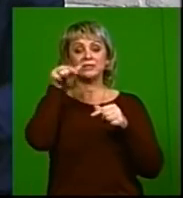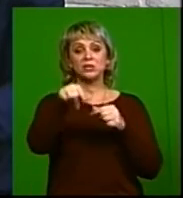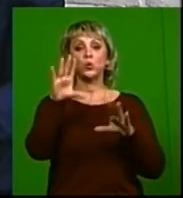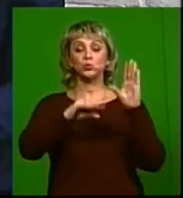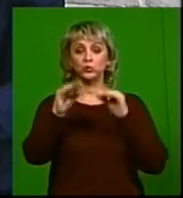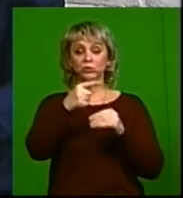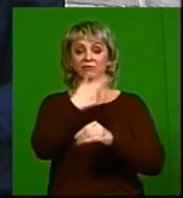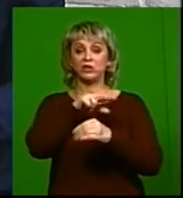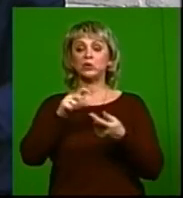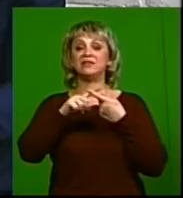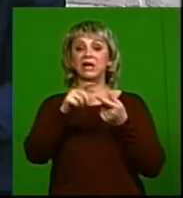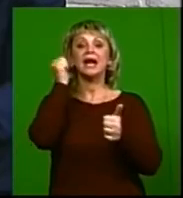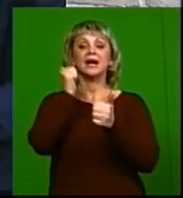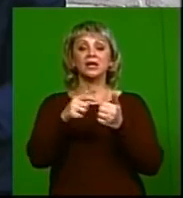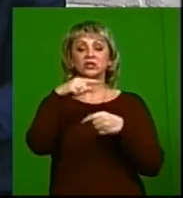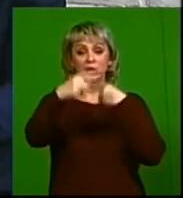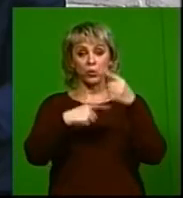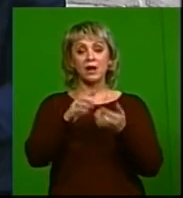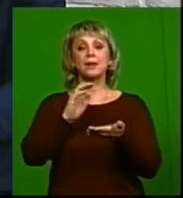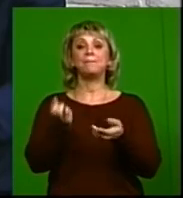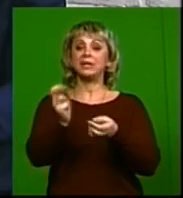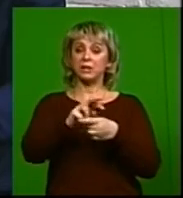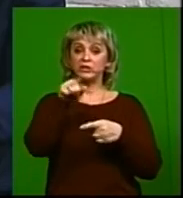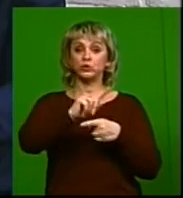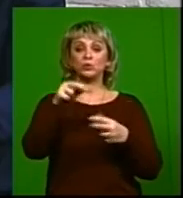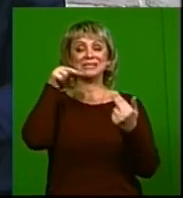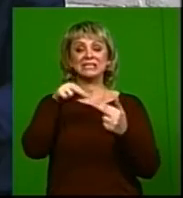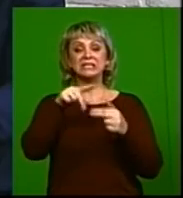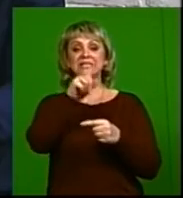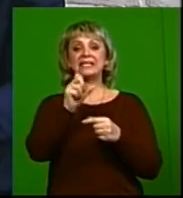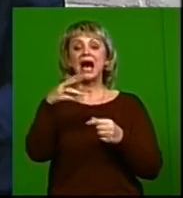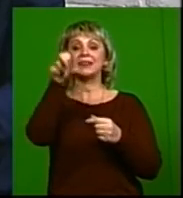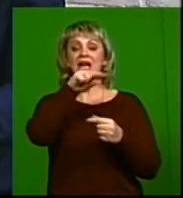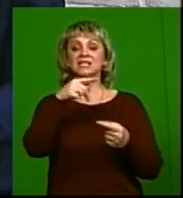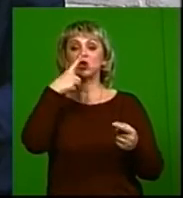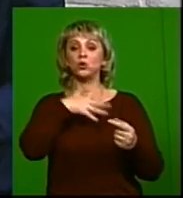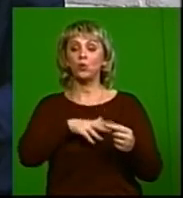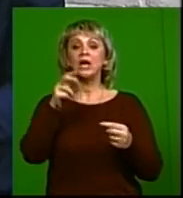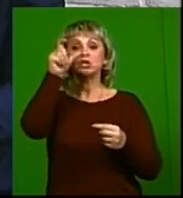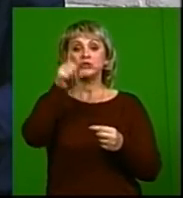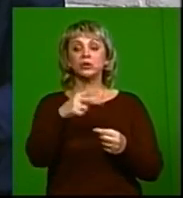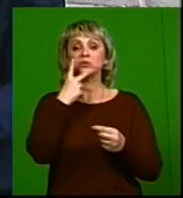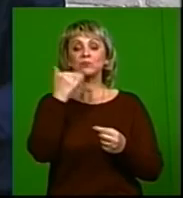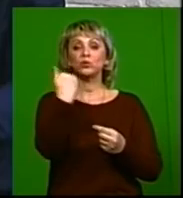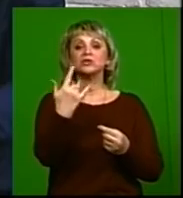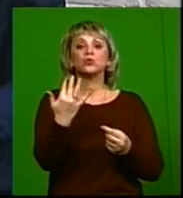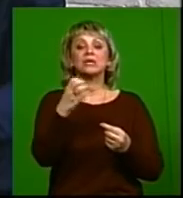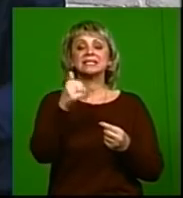учёт к врачу-инфекционисту и регулярно посещать его. Для того, чтобы следить за анализами крови, у человека смотрят иммунный статус,